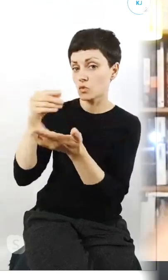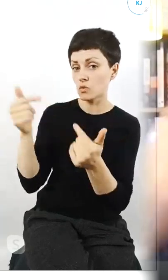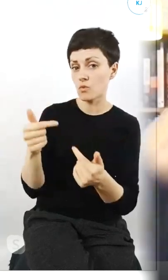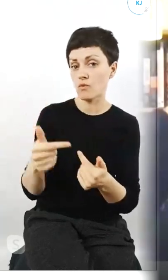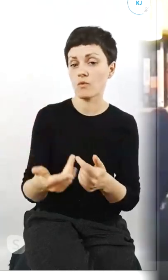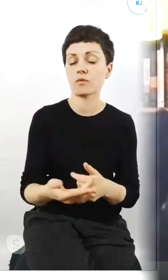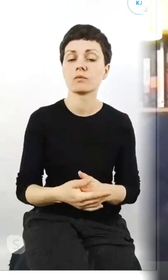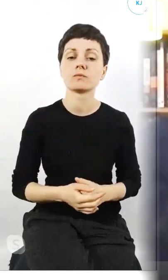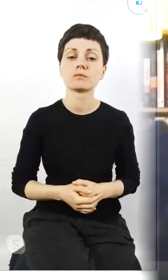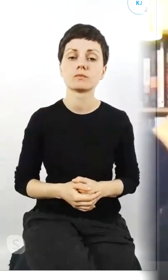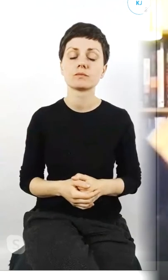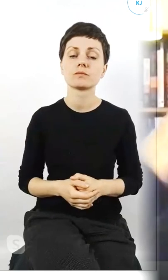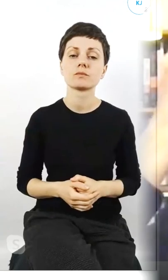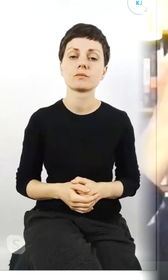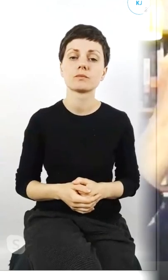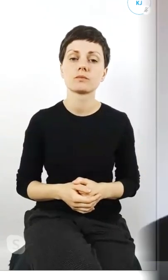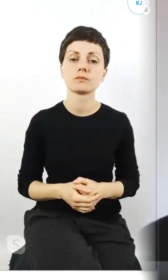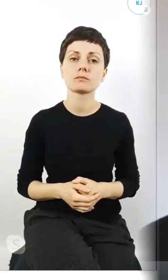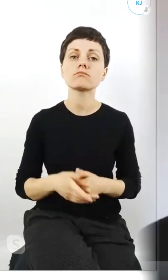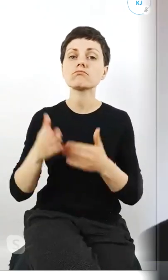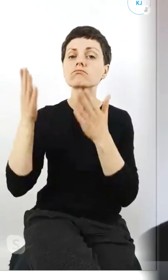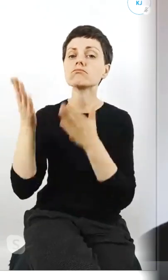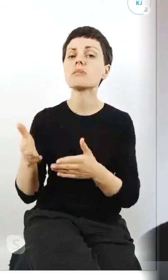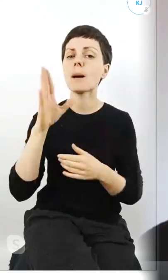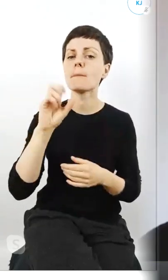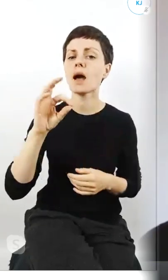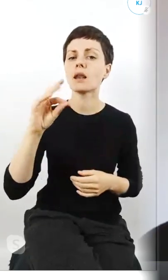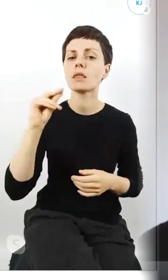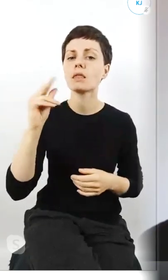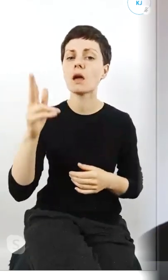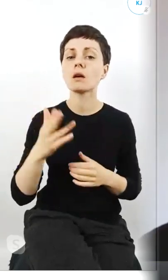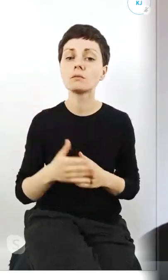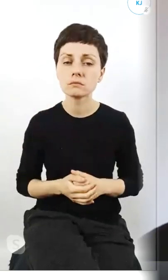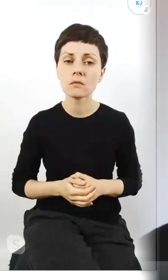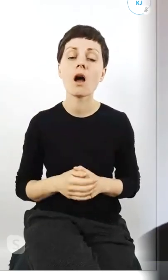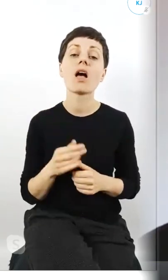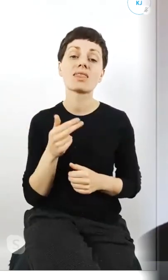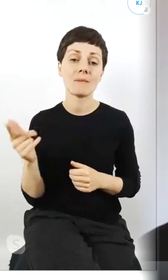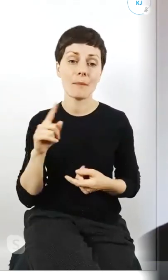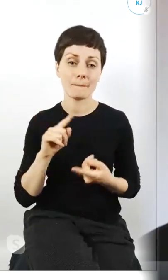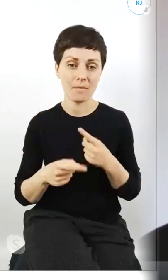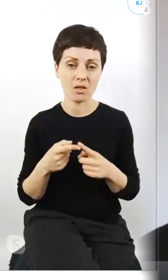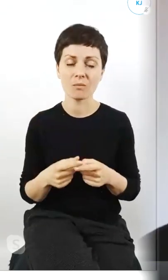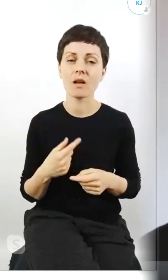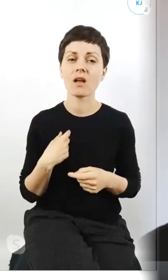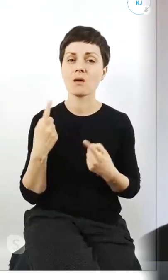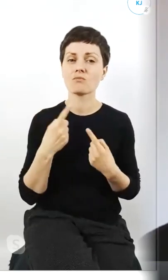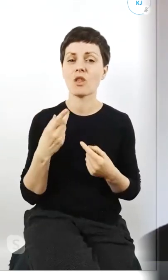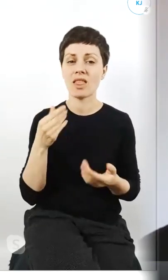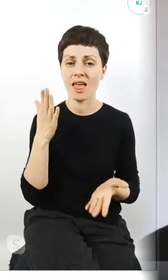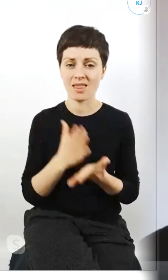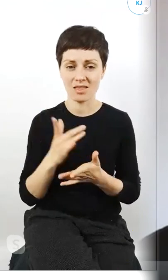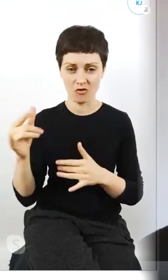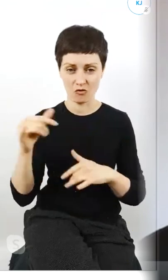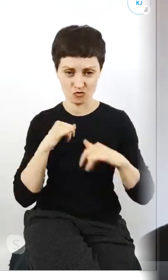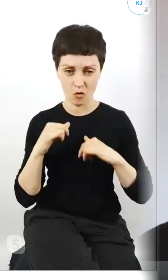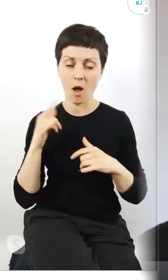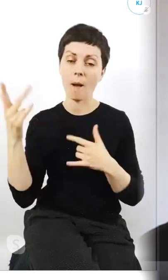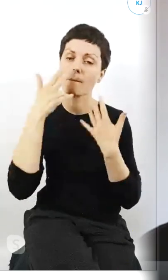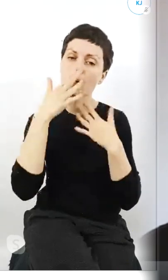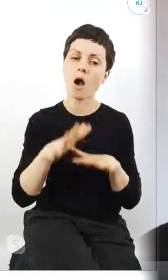Bartek no to jeśli chodzi o politykę to myślę że nie tylko partia rządząca pokazuje